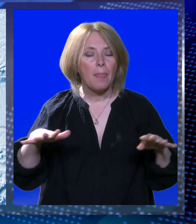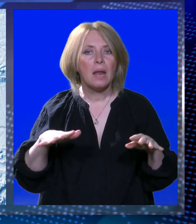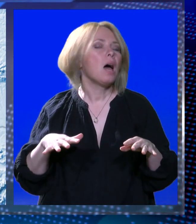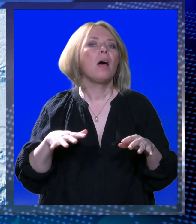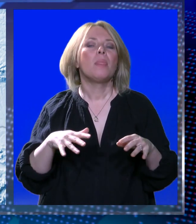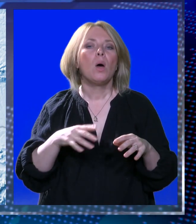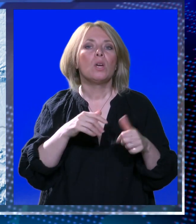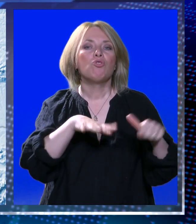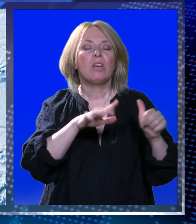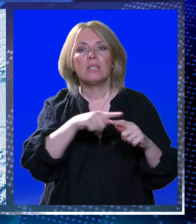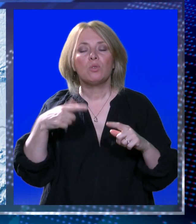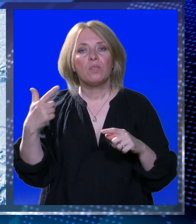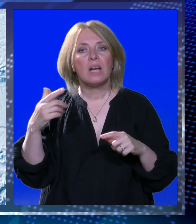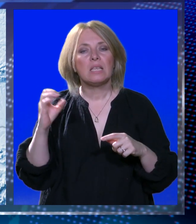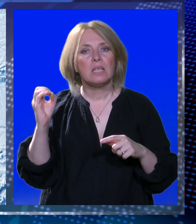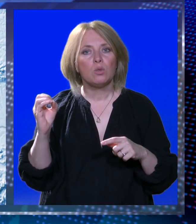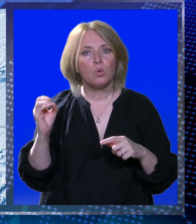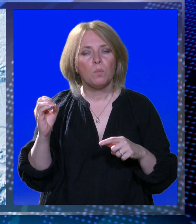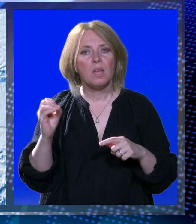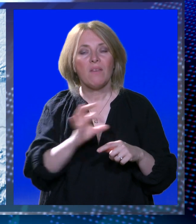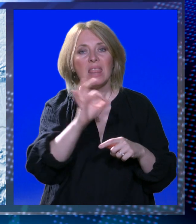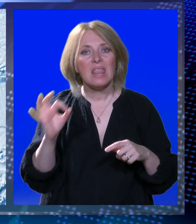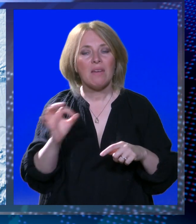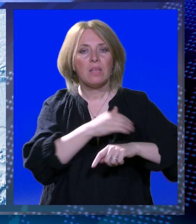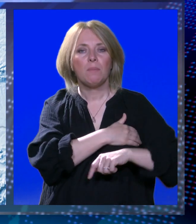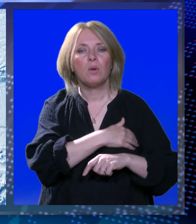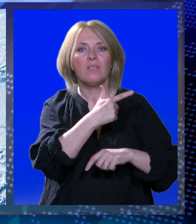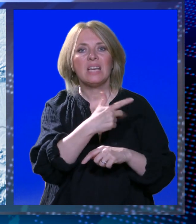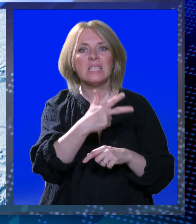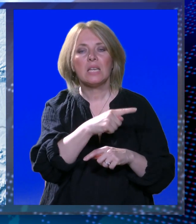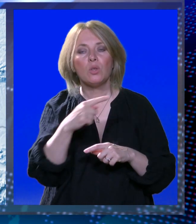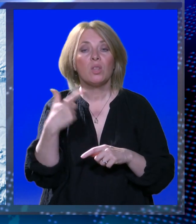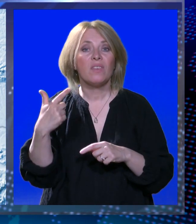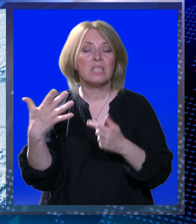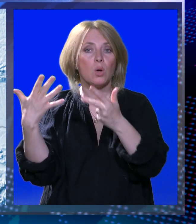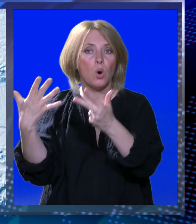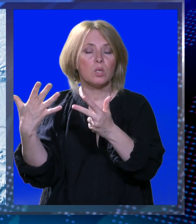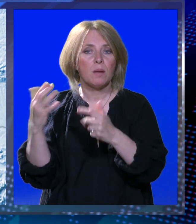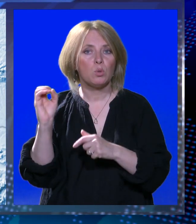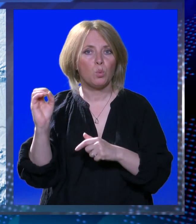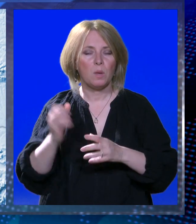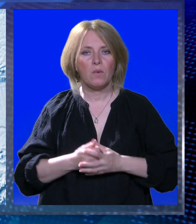od 16 do 20, najviša dnevno uglavnom od 23 do 28 C.